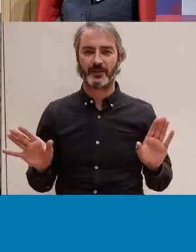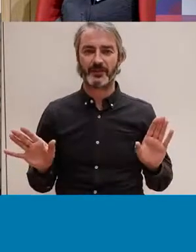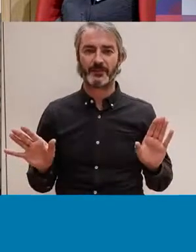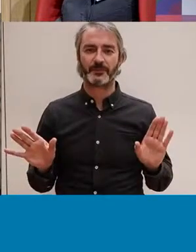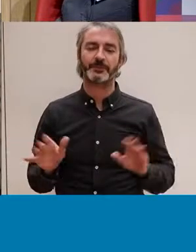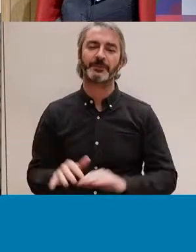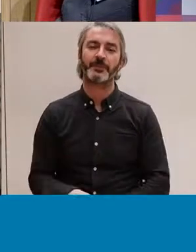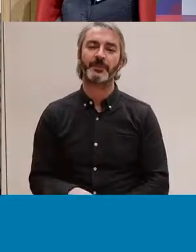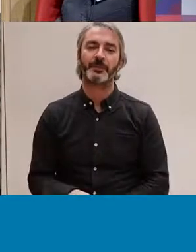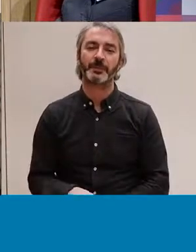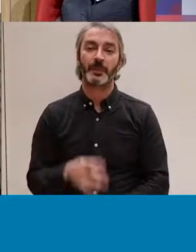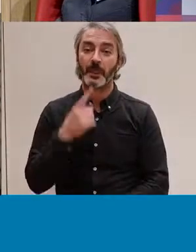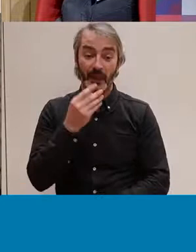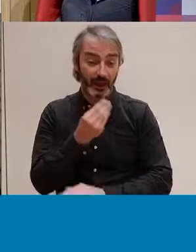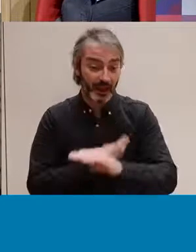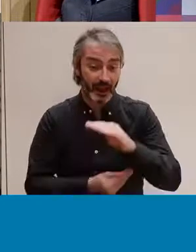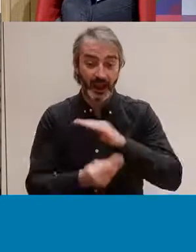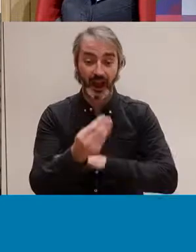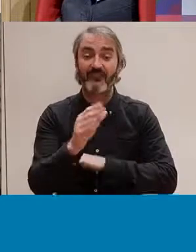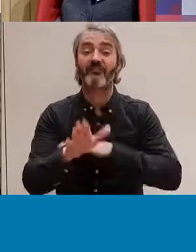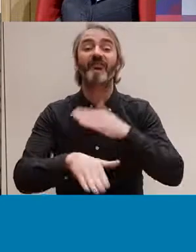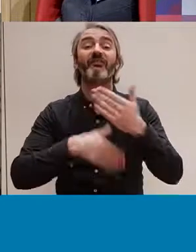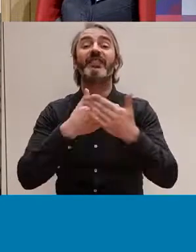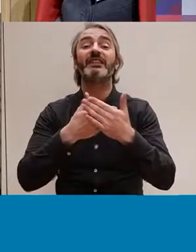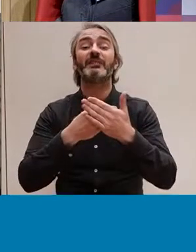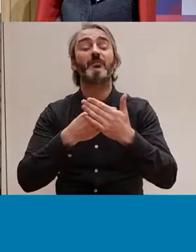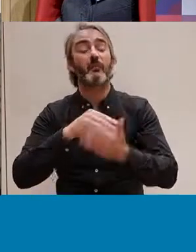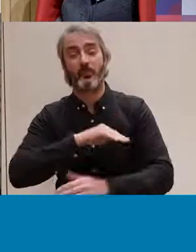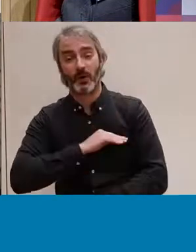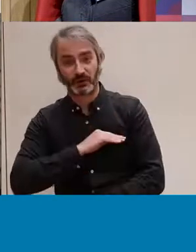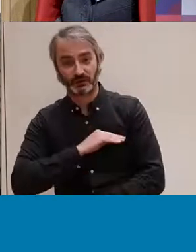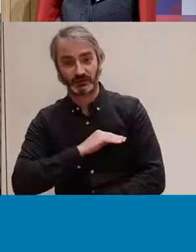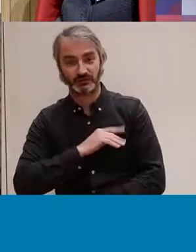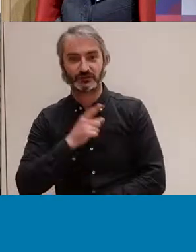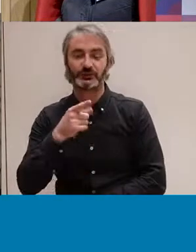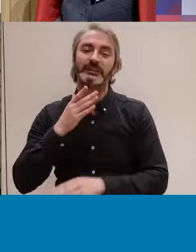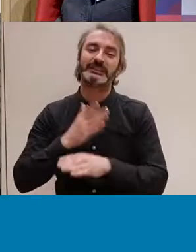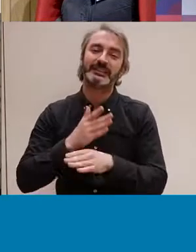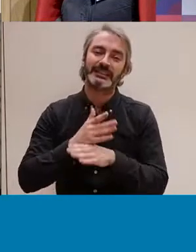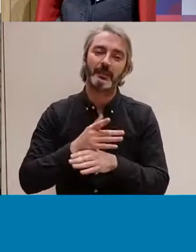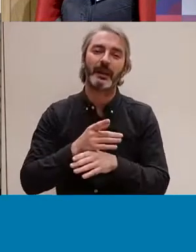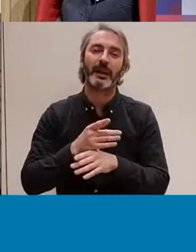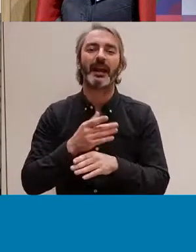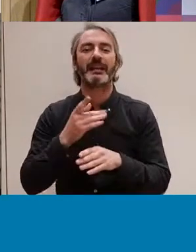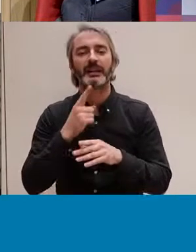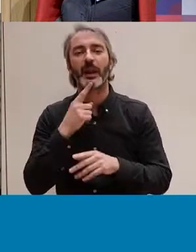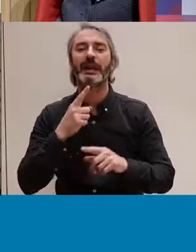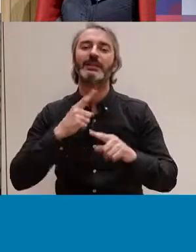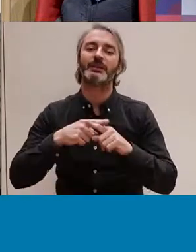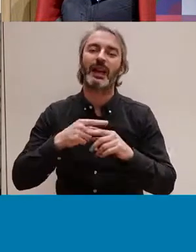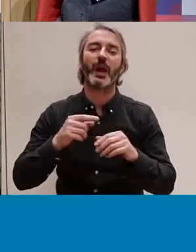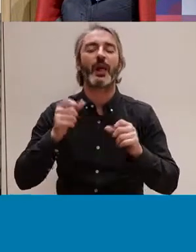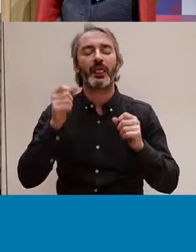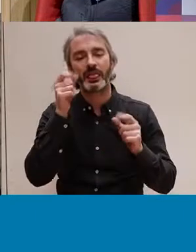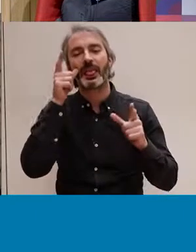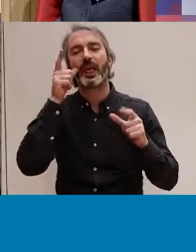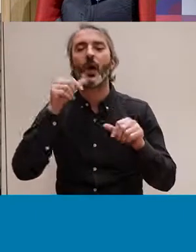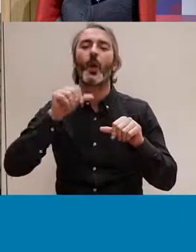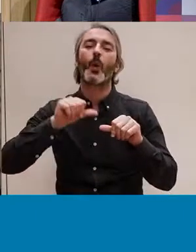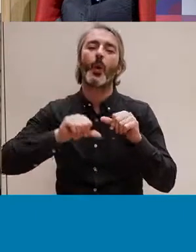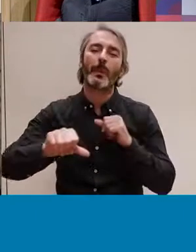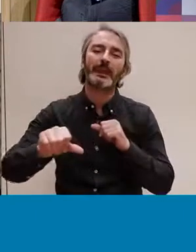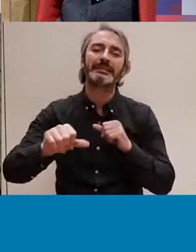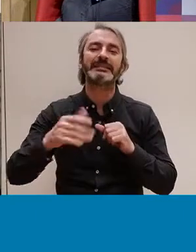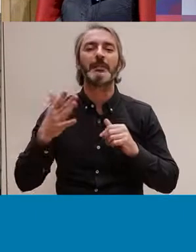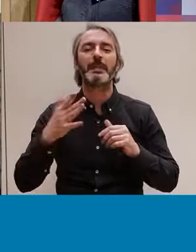dimensió que ens acompanya des que naixem fins que morim. A diferència del que normalment estem acostumats i acostumades a sentir, que la sexualitat es desperta quan